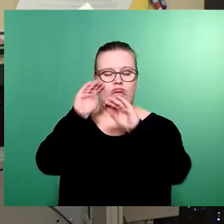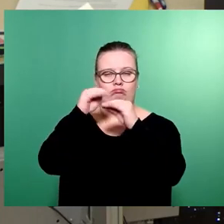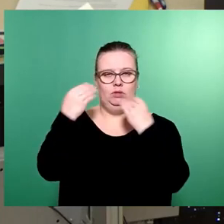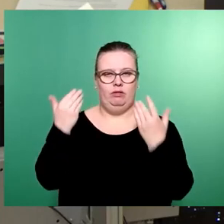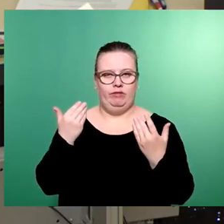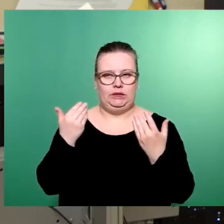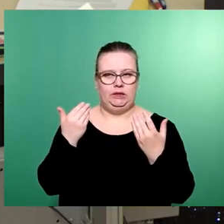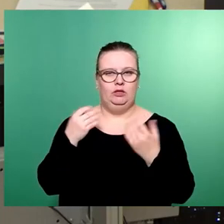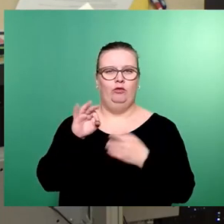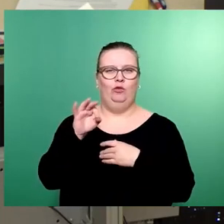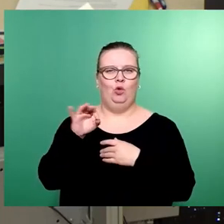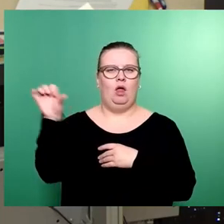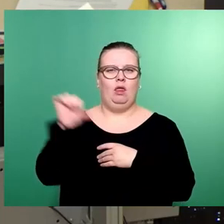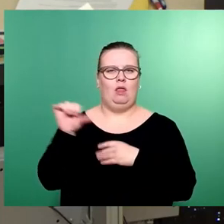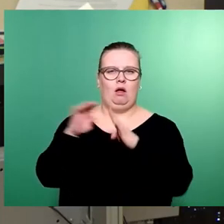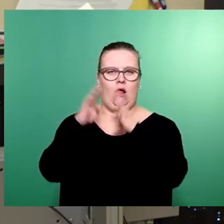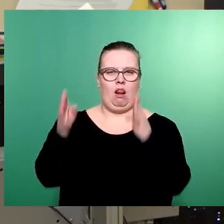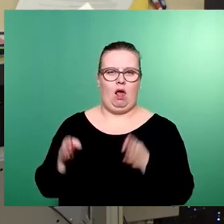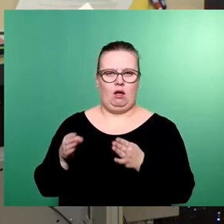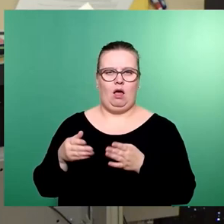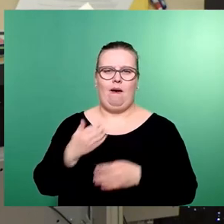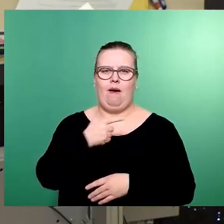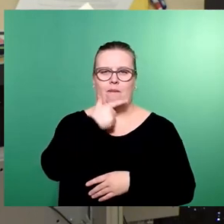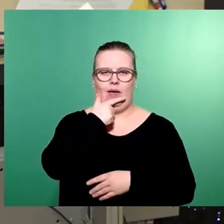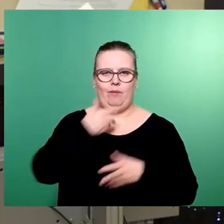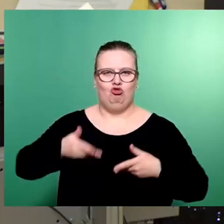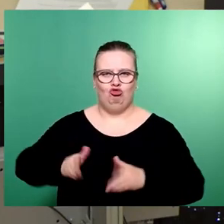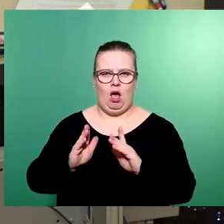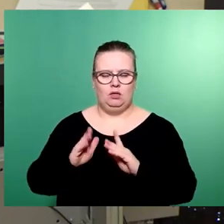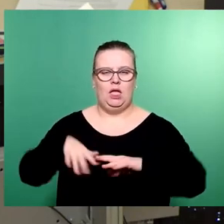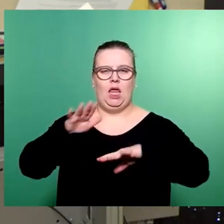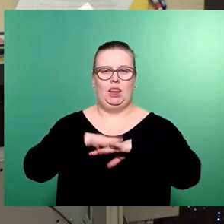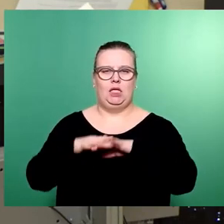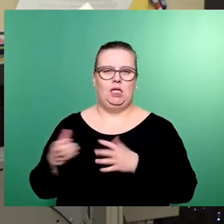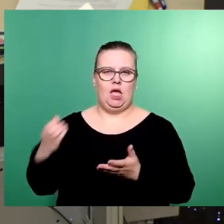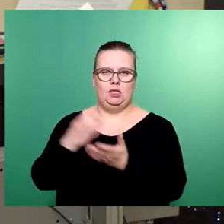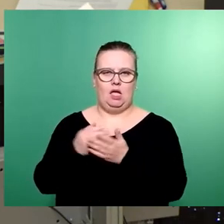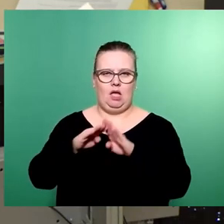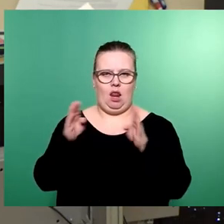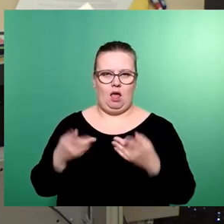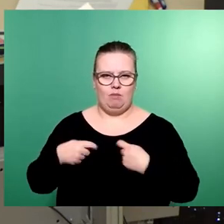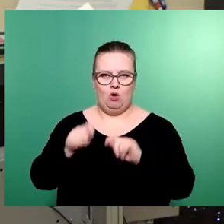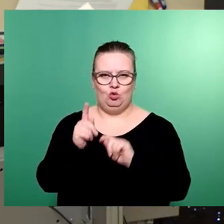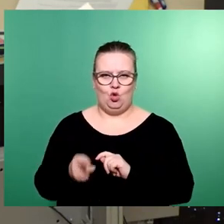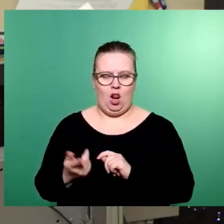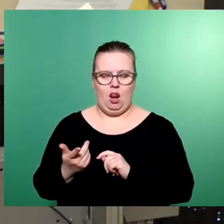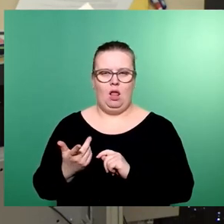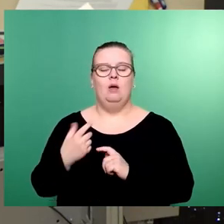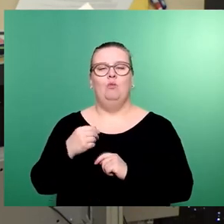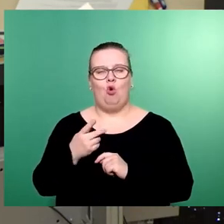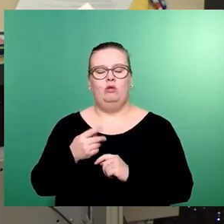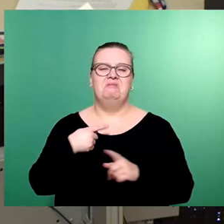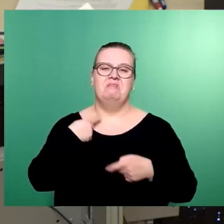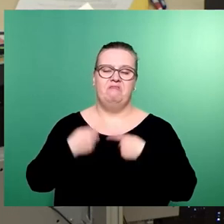also für das Tanklager Bremer Straße eine Netzersatzanlage geschaffen werden soll. Der Vorlauf ist